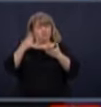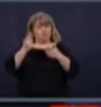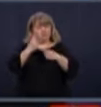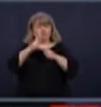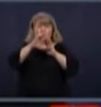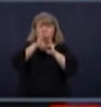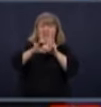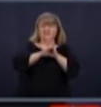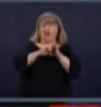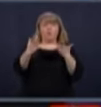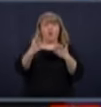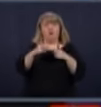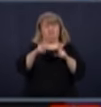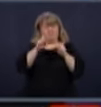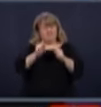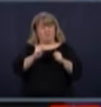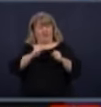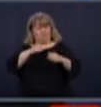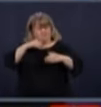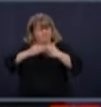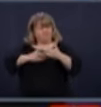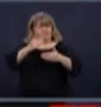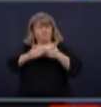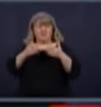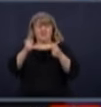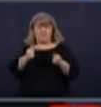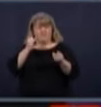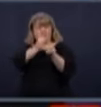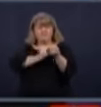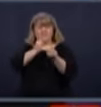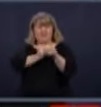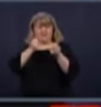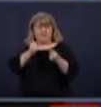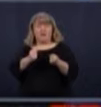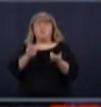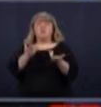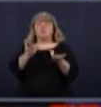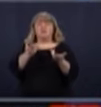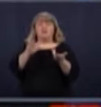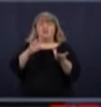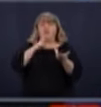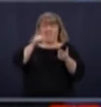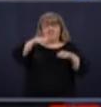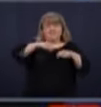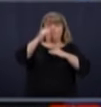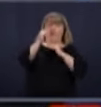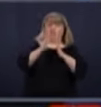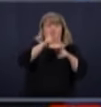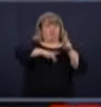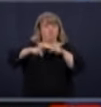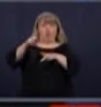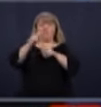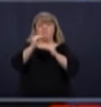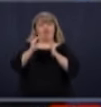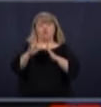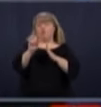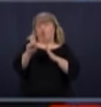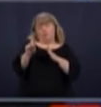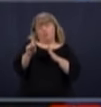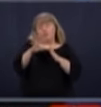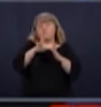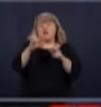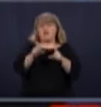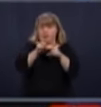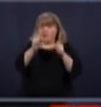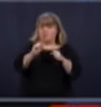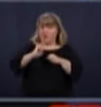été prêts à se battre. On n'est pas parfaits comme nation, mais je pense qu'on peut être fiers de ce qu'on a fait à travers les années.